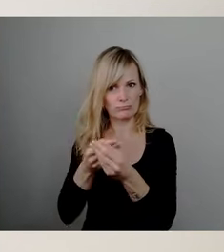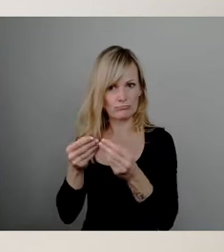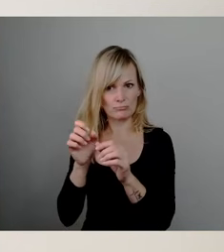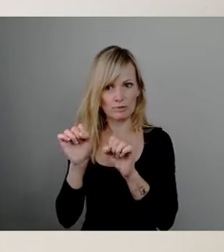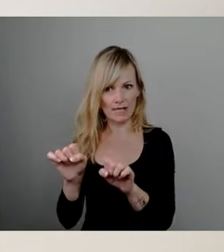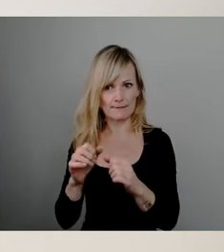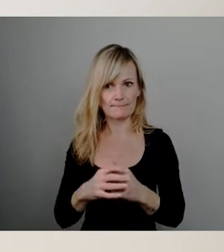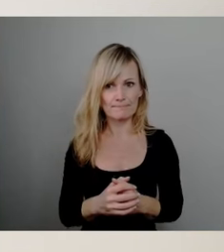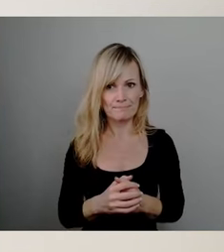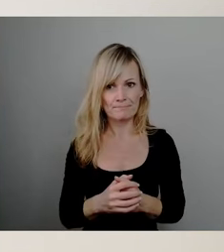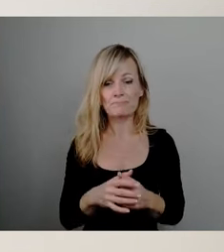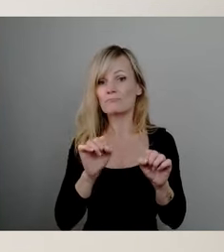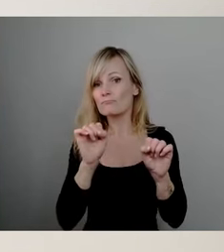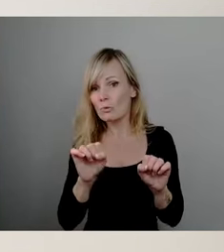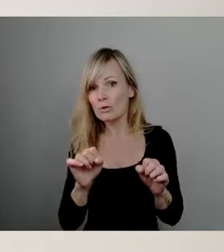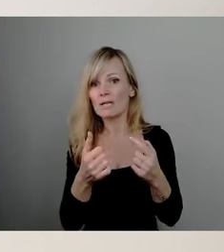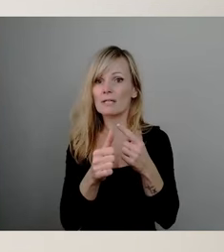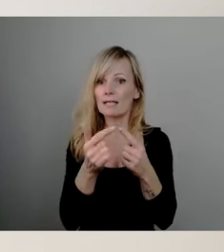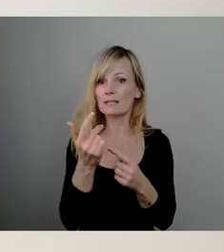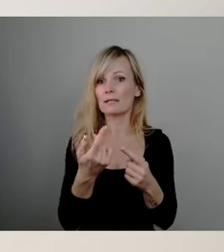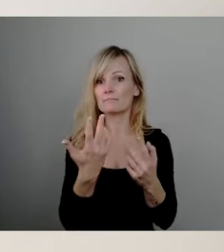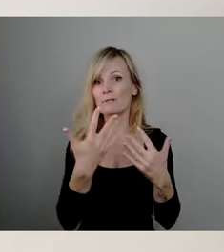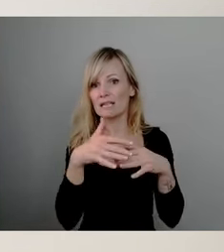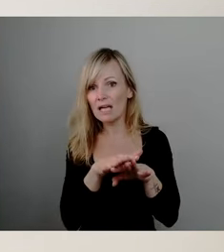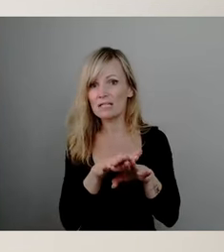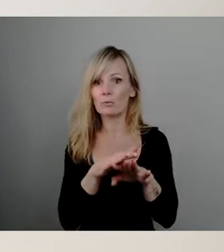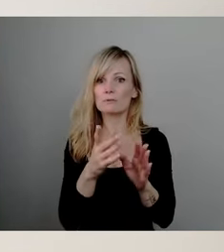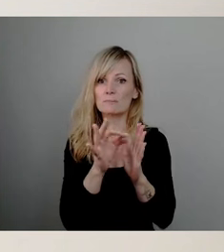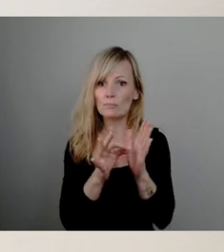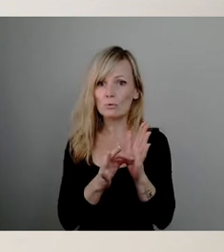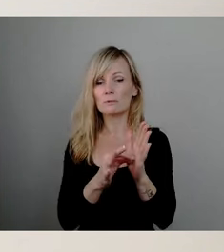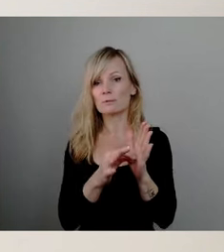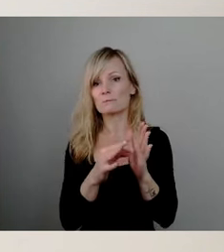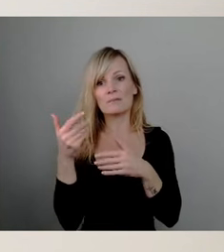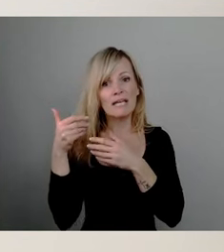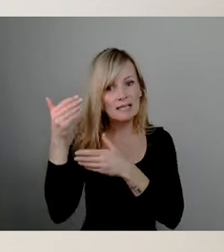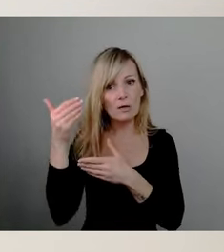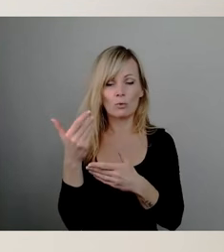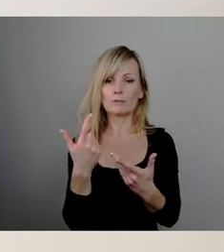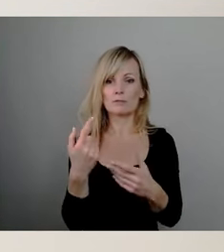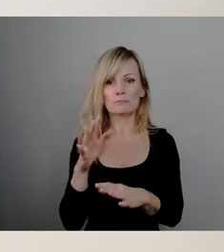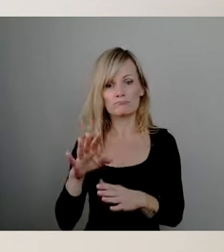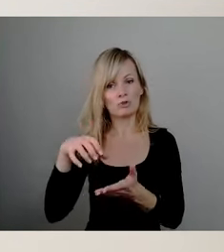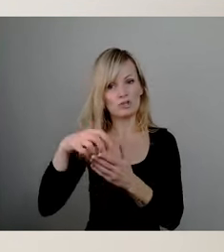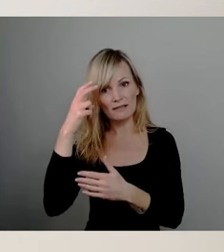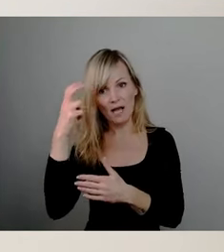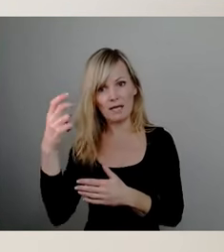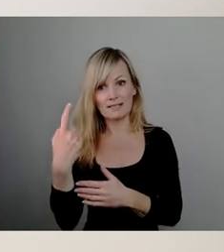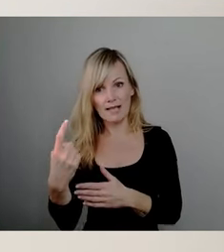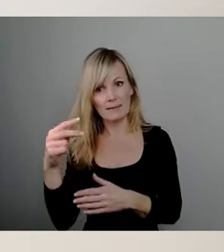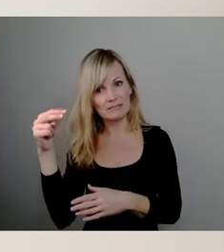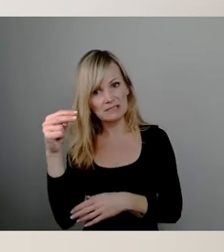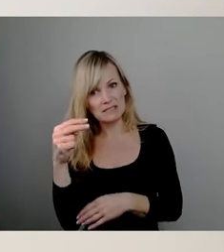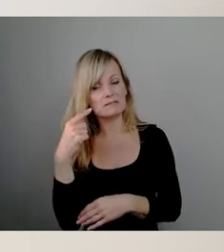andere Implikationen gibt, die aus Sicht des Stadtrates noch berücksichtigt werden sollten. Also das ist nicht abgeschlossen, aber derzeit haben wir eine aktuelle